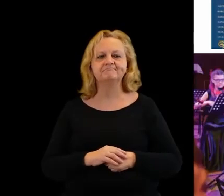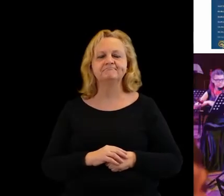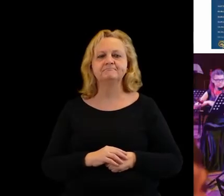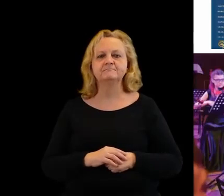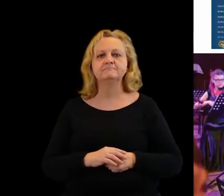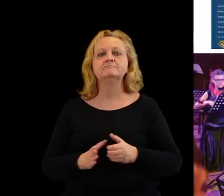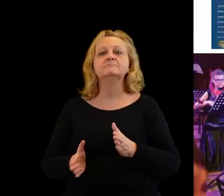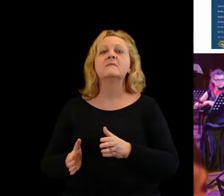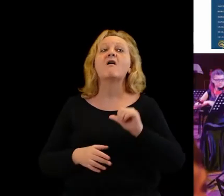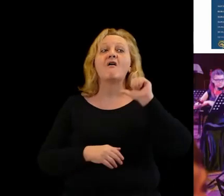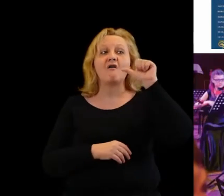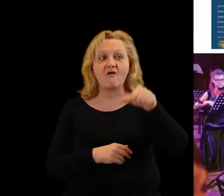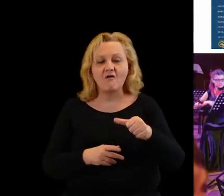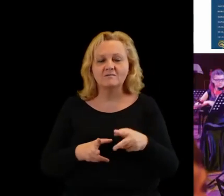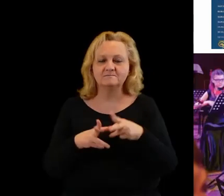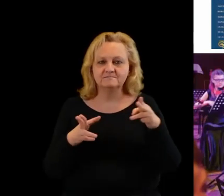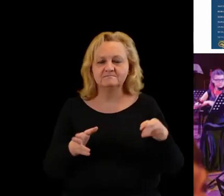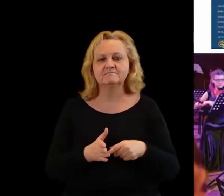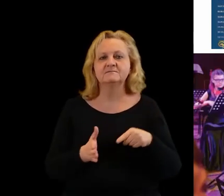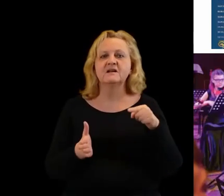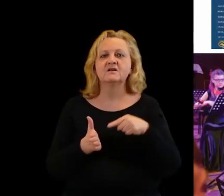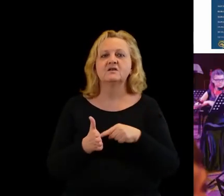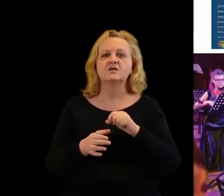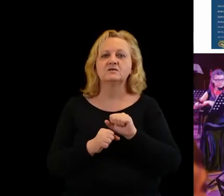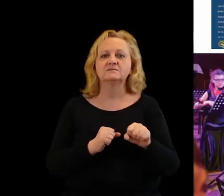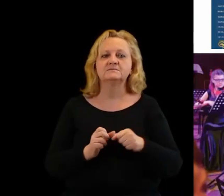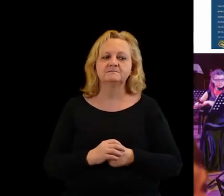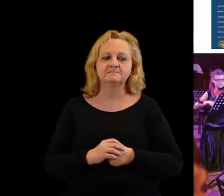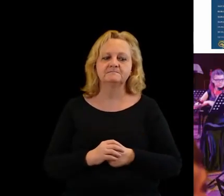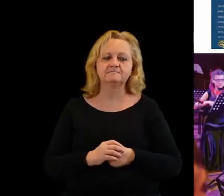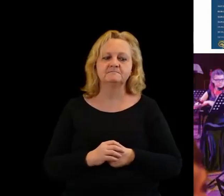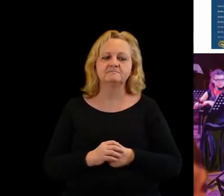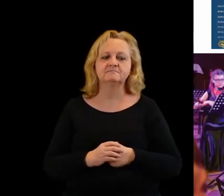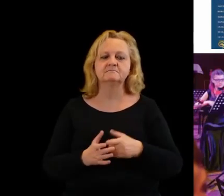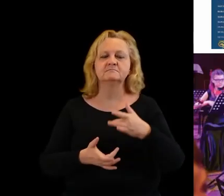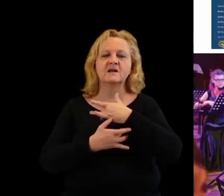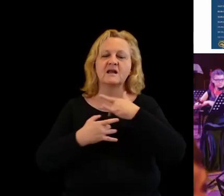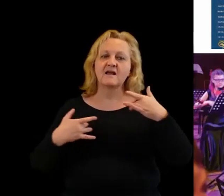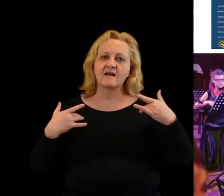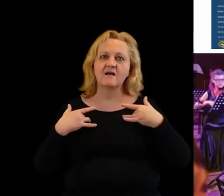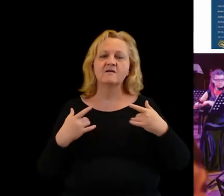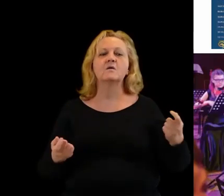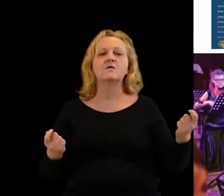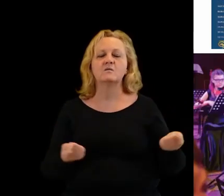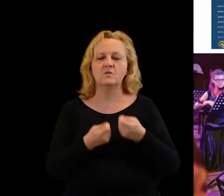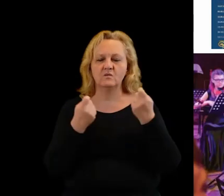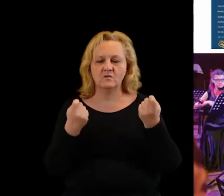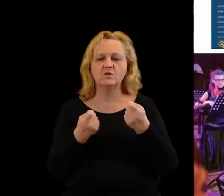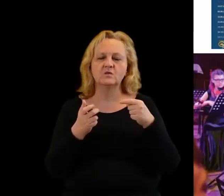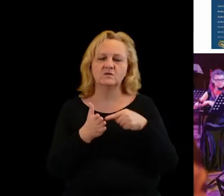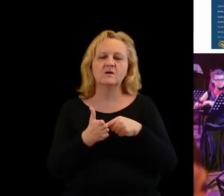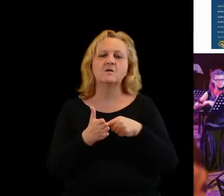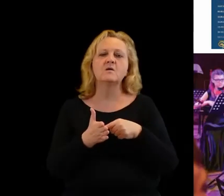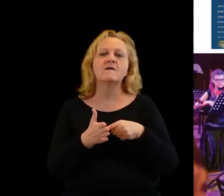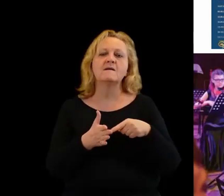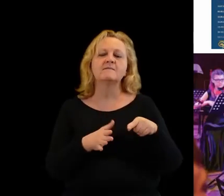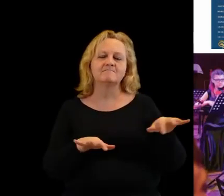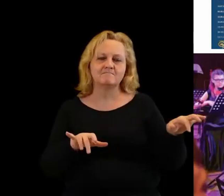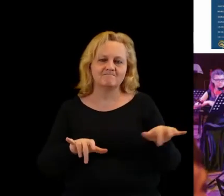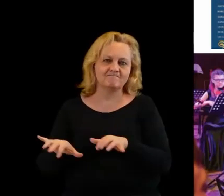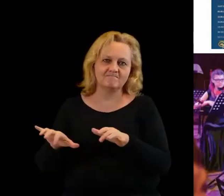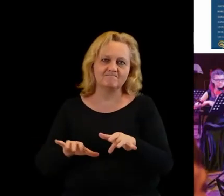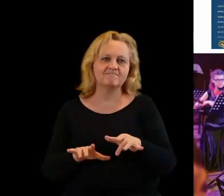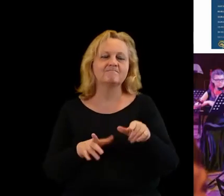Kolejny rok to jest węgrowski festiwal muzyki organowej i kameralnej. Bardzo